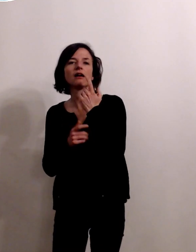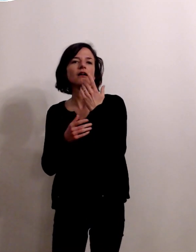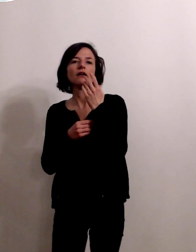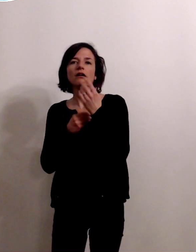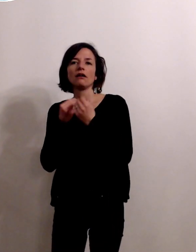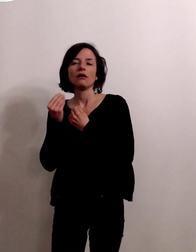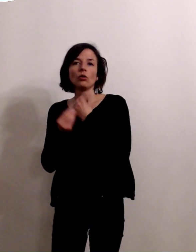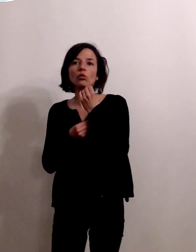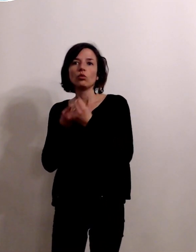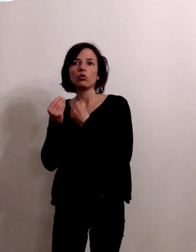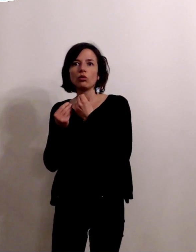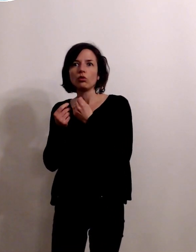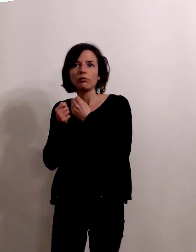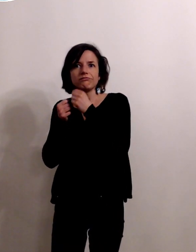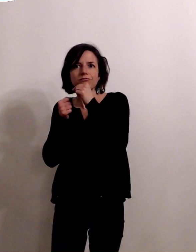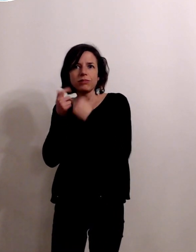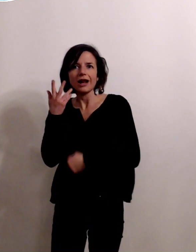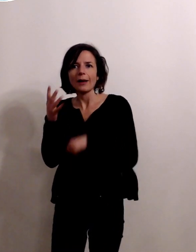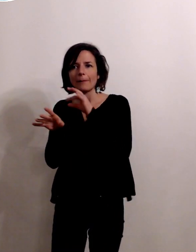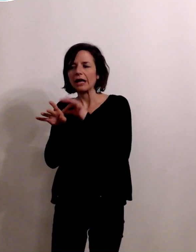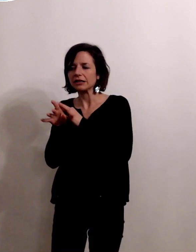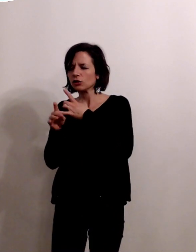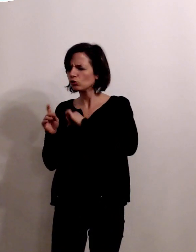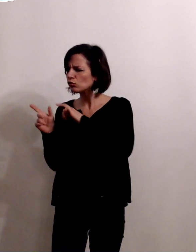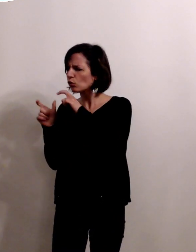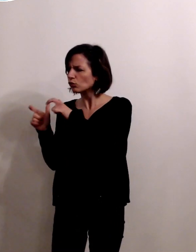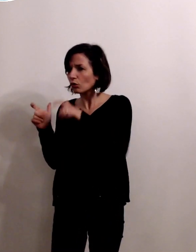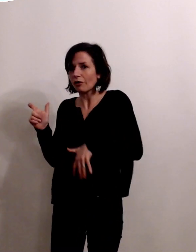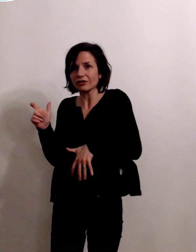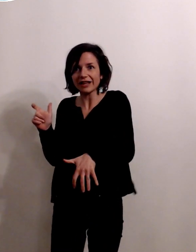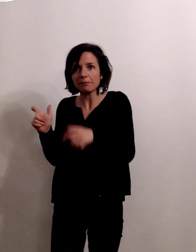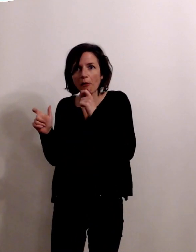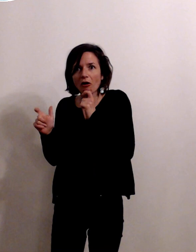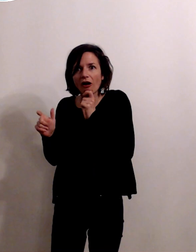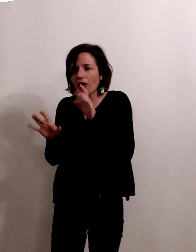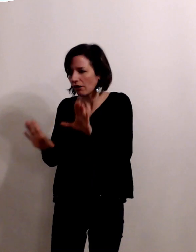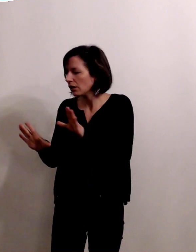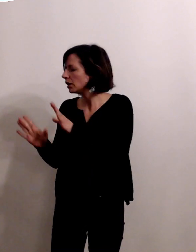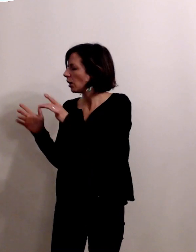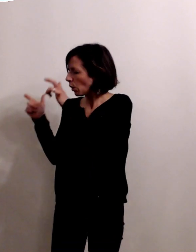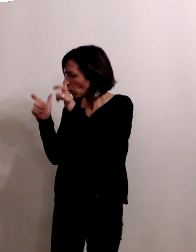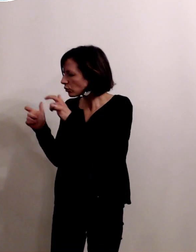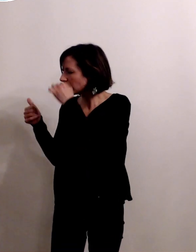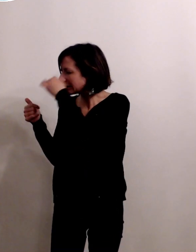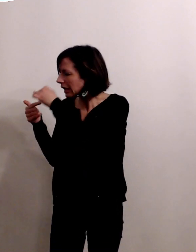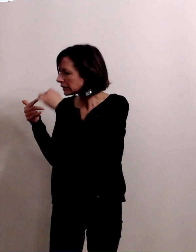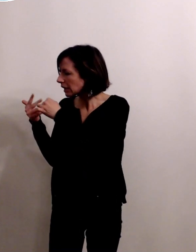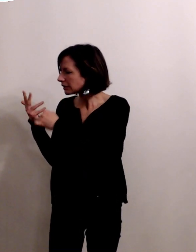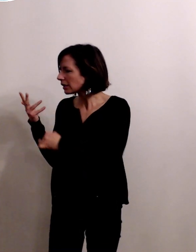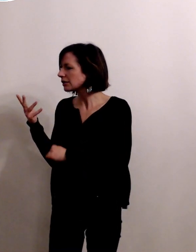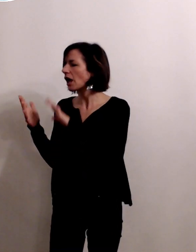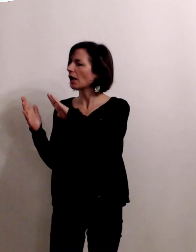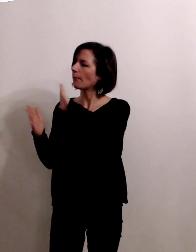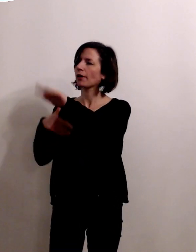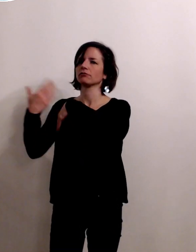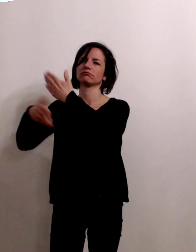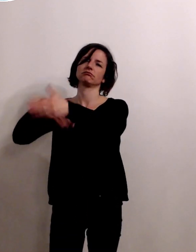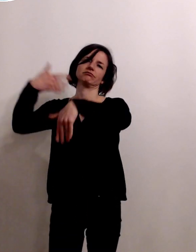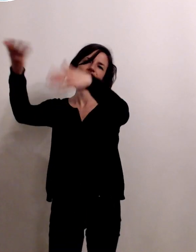tout un tas de choses que l'on va vérifier comme ça avant même de démarrer une grossesse pour pouvoir démarrer sa grossesse en toute sérénité et